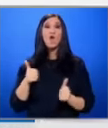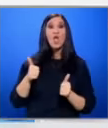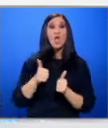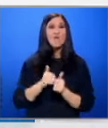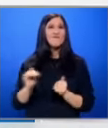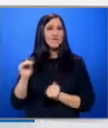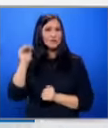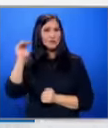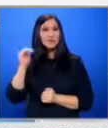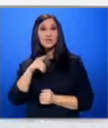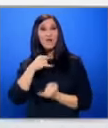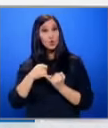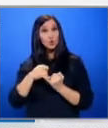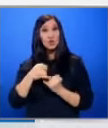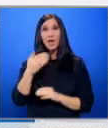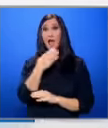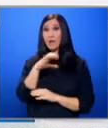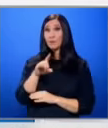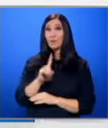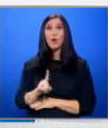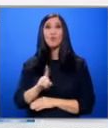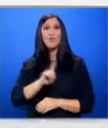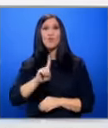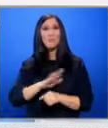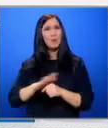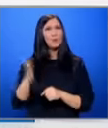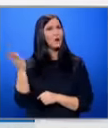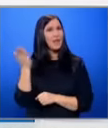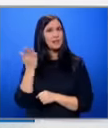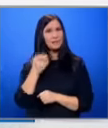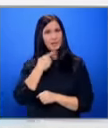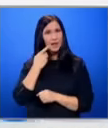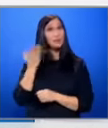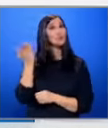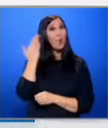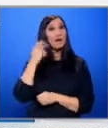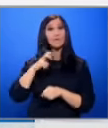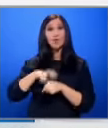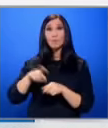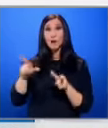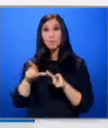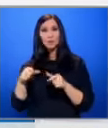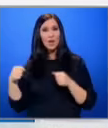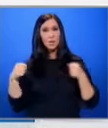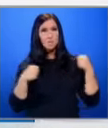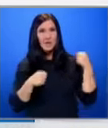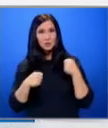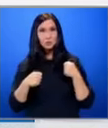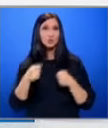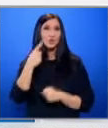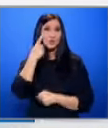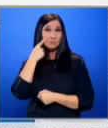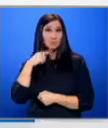Русия Видеото, на което още непълноретния тогава Джан Махмуд налага с юмруци и унижава момче